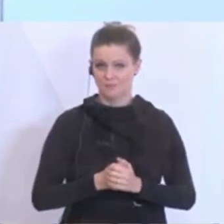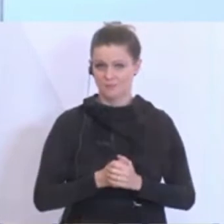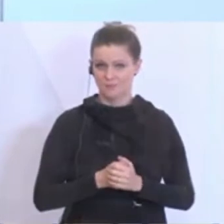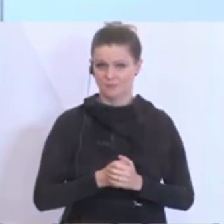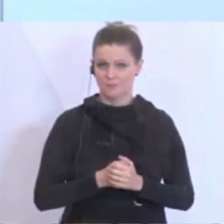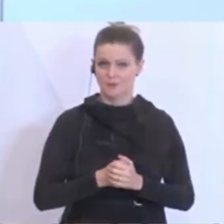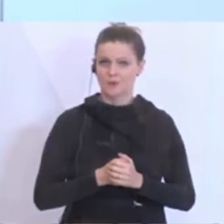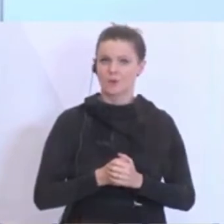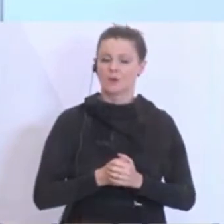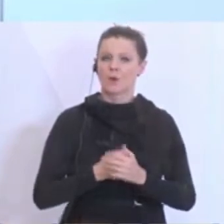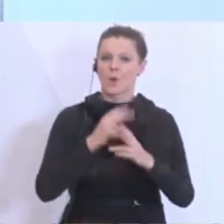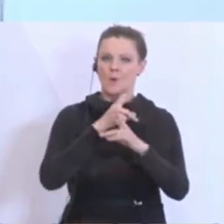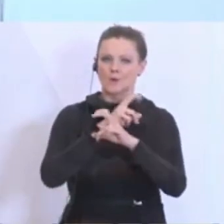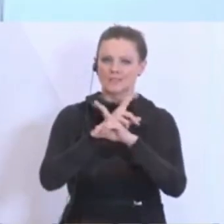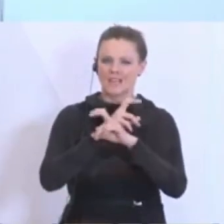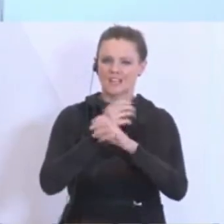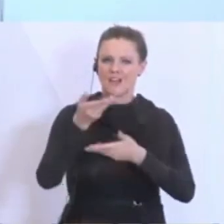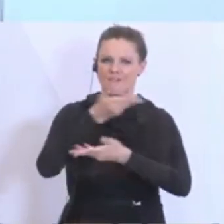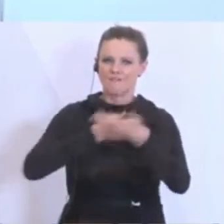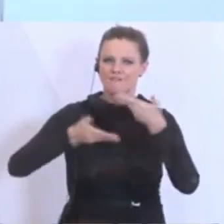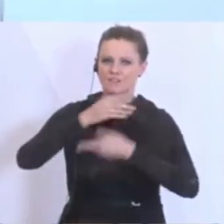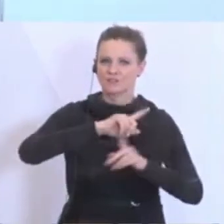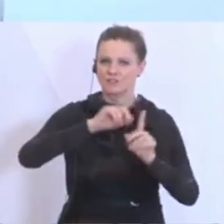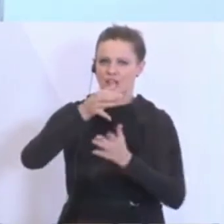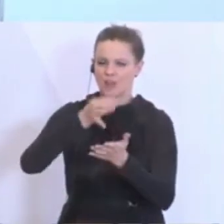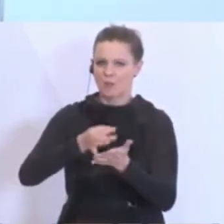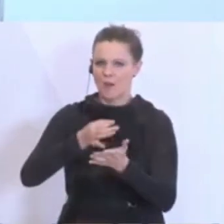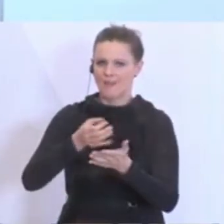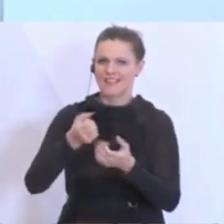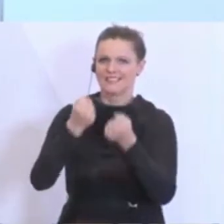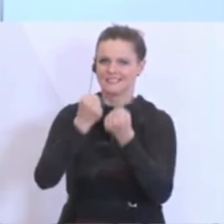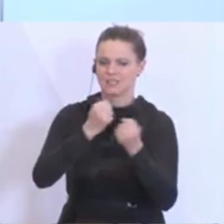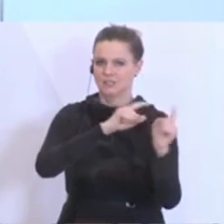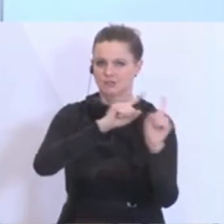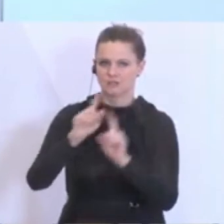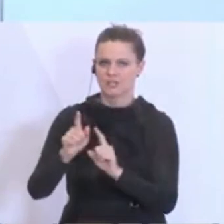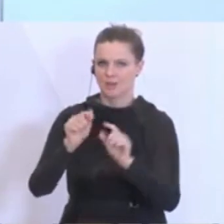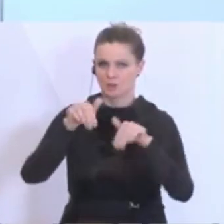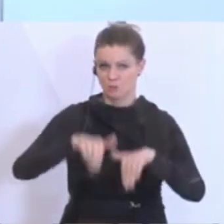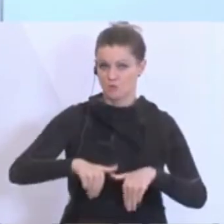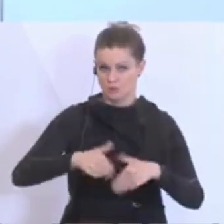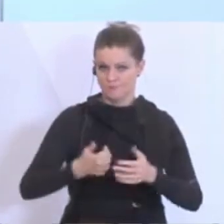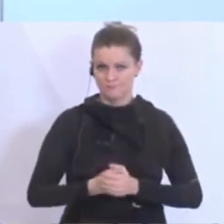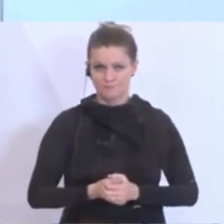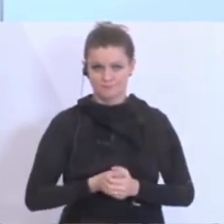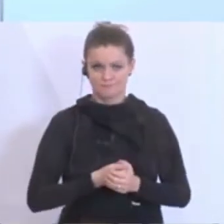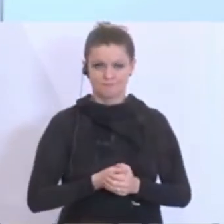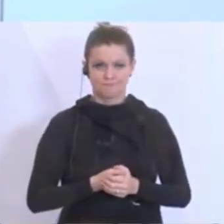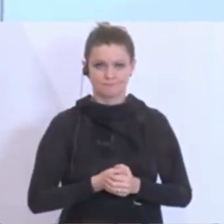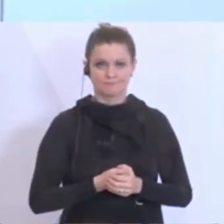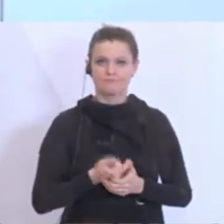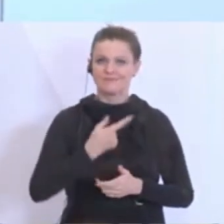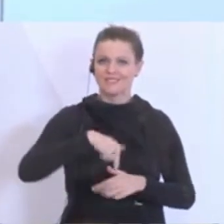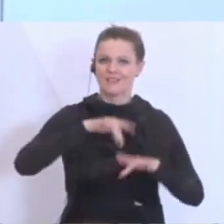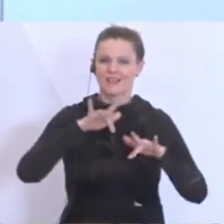Sicherung unseres Wirtschaftsstandortes. Dass die Wirtschaft weiterhin auch funktioniert. Wir haben ein eigenes